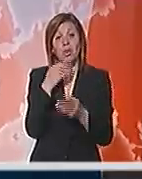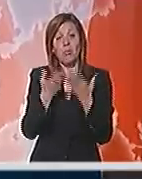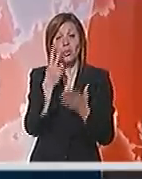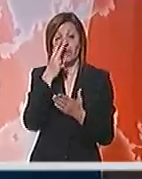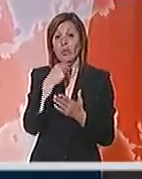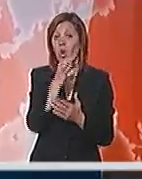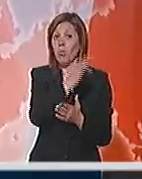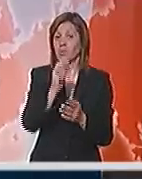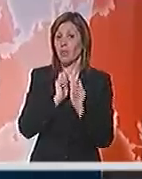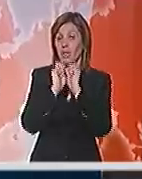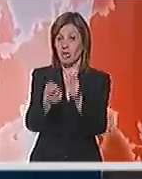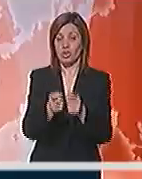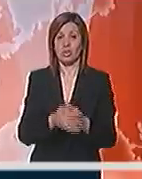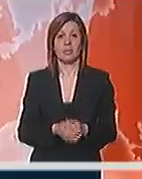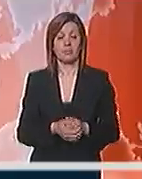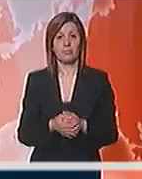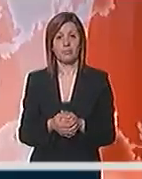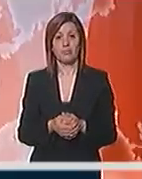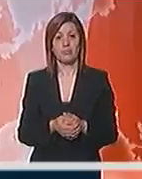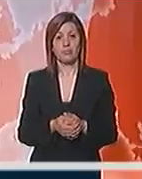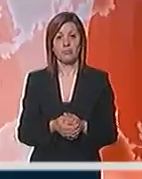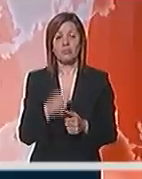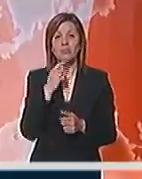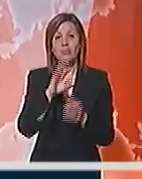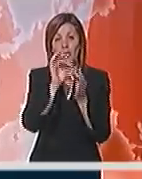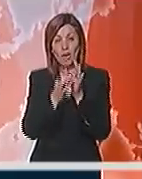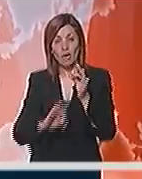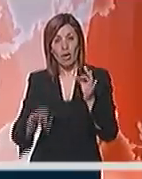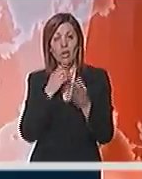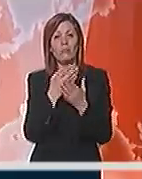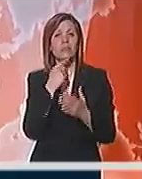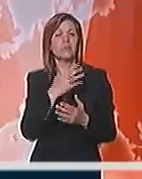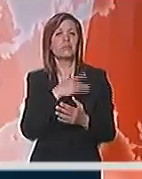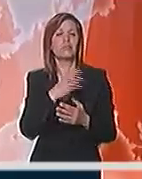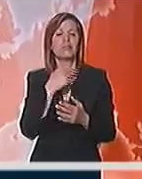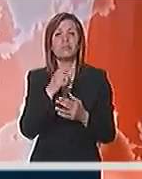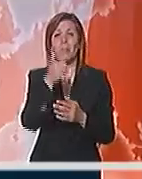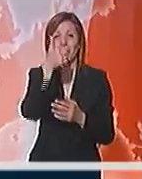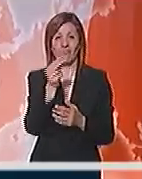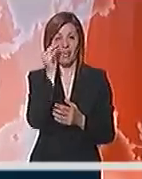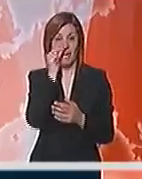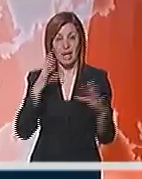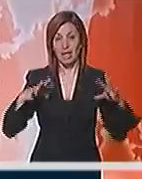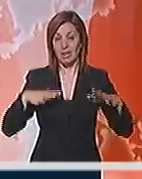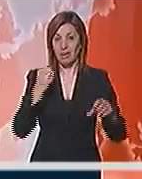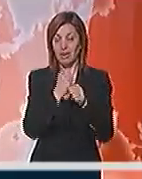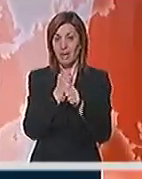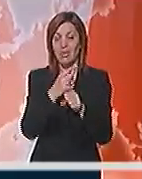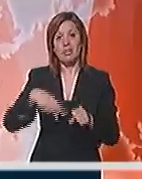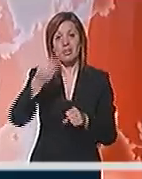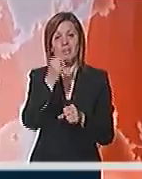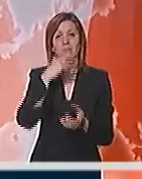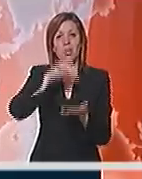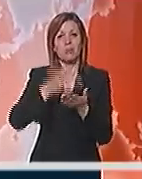koje će opozicija predložiti. Koreni međunarodnog praznika rada koji će ovog vikenda velika većina u Srbiji proslaviti